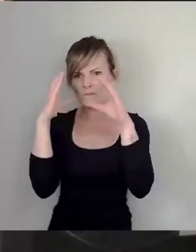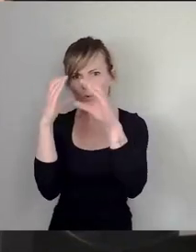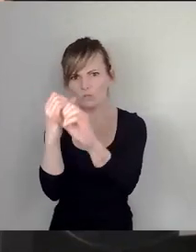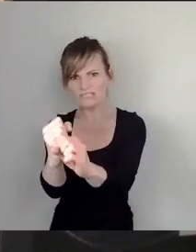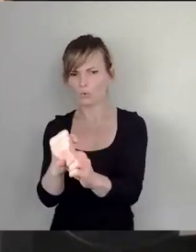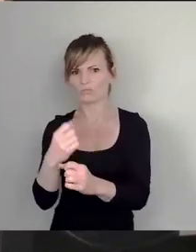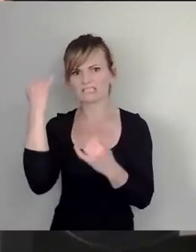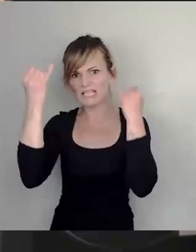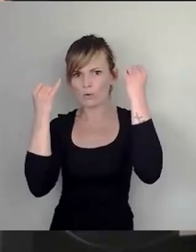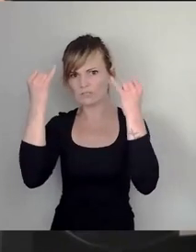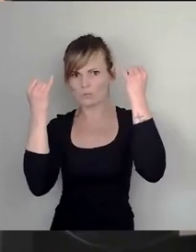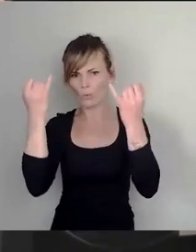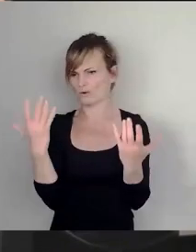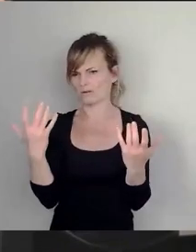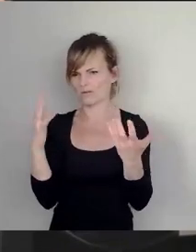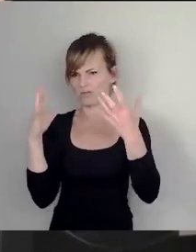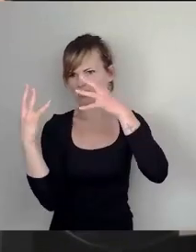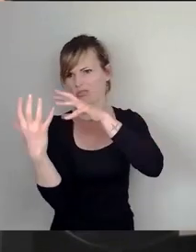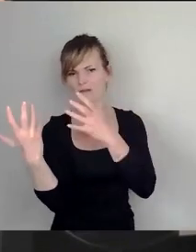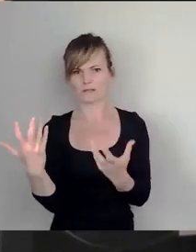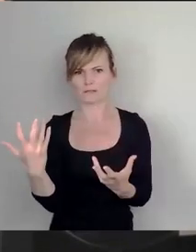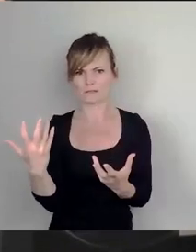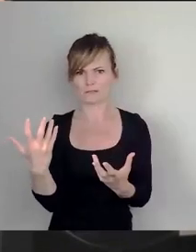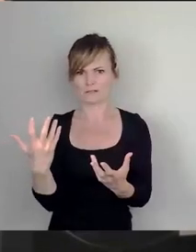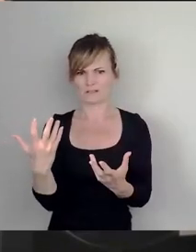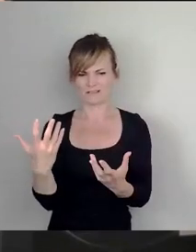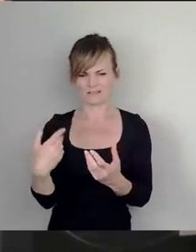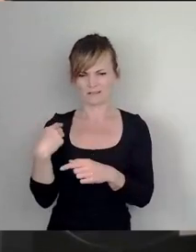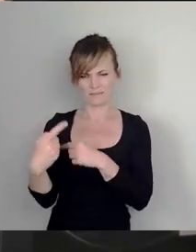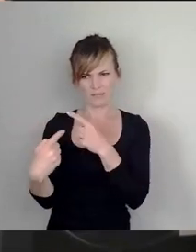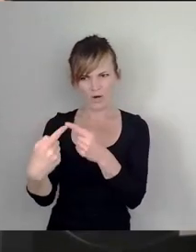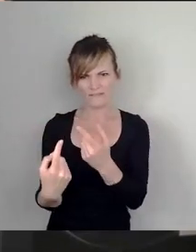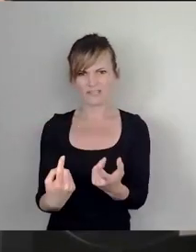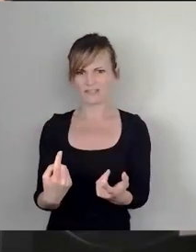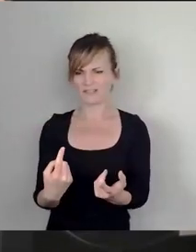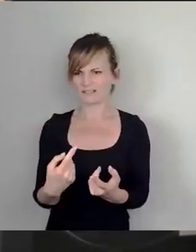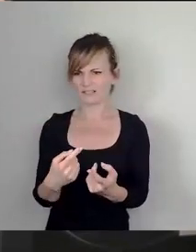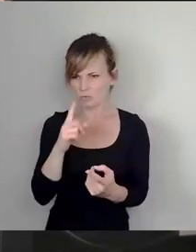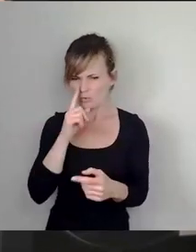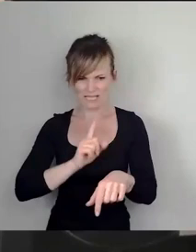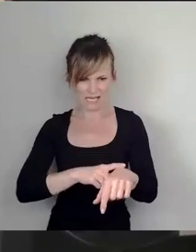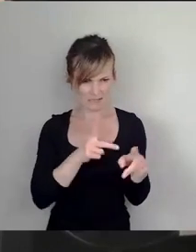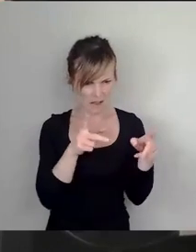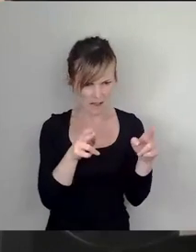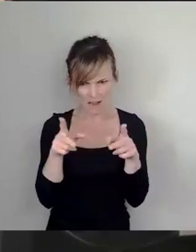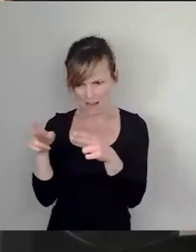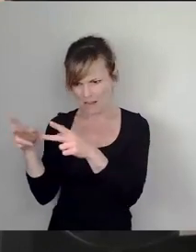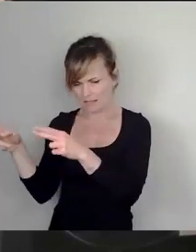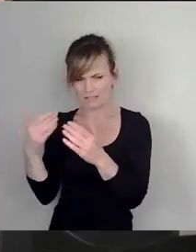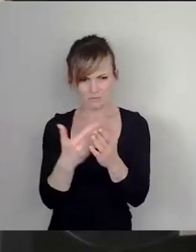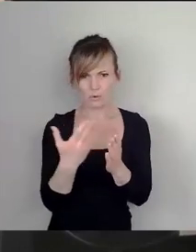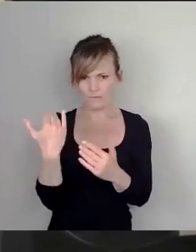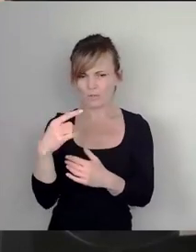auf Herkunft und temporär erlittene Biografie von Lea Grundig. Und Sie können es augenscheinlich nicht akzeptieren, dass auch